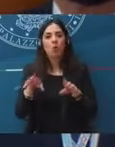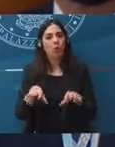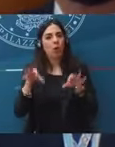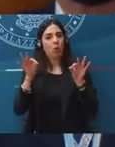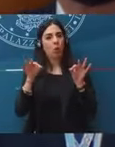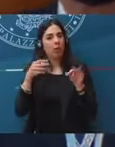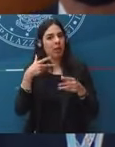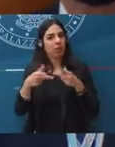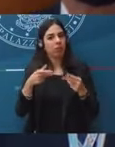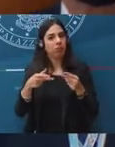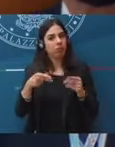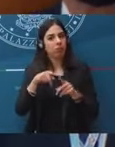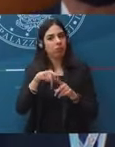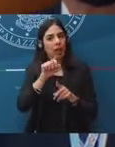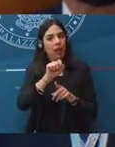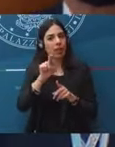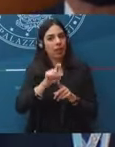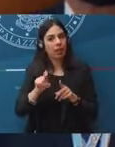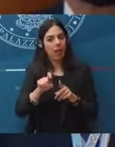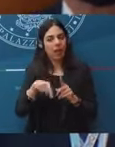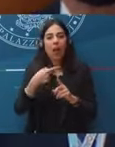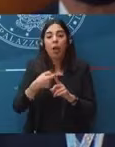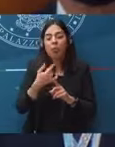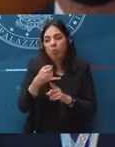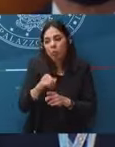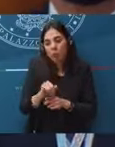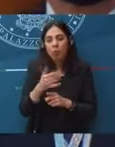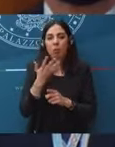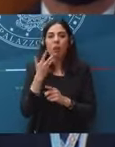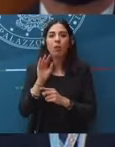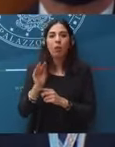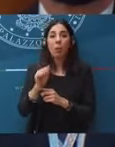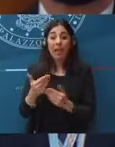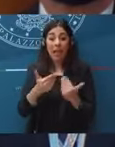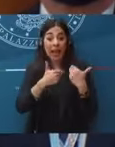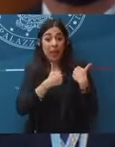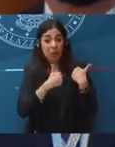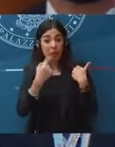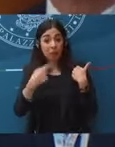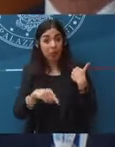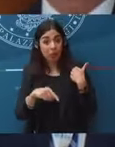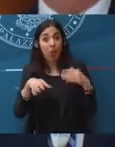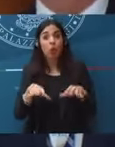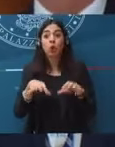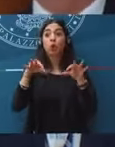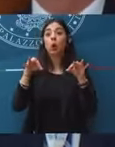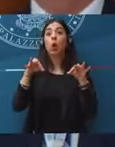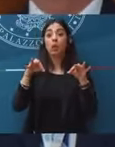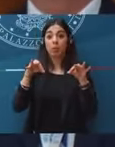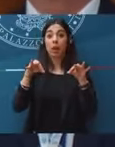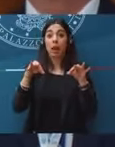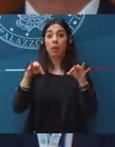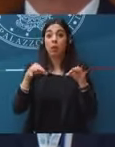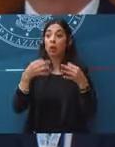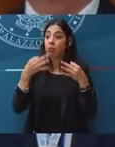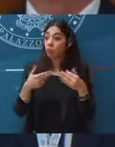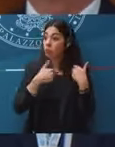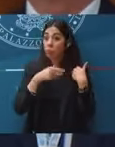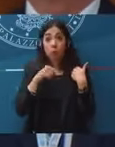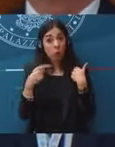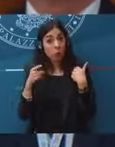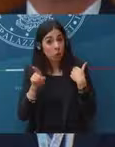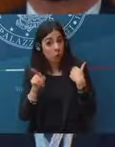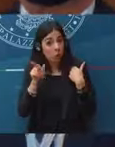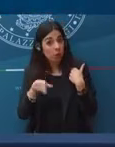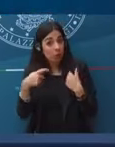Infine, le vorrei chiedere se è lei che si assume questa responsabilità. Parlo della decisione di aver sospeso il vaccino.